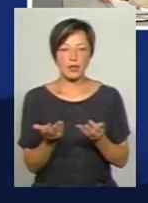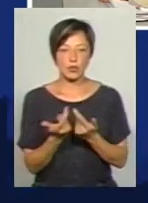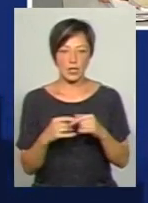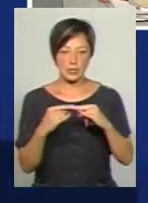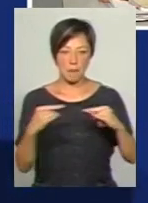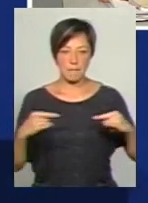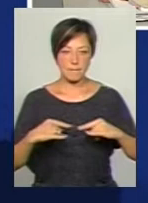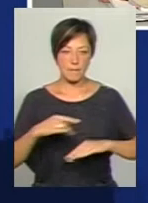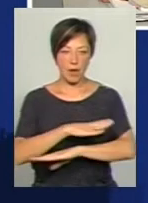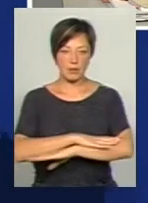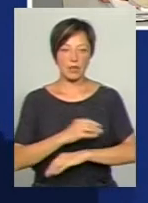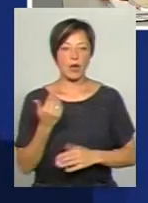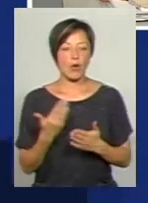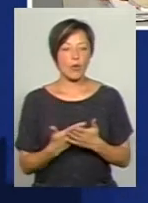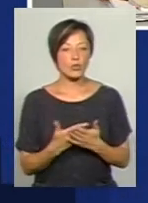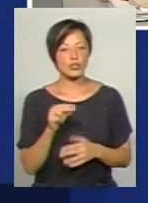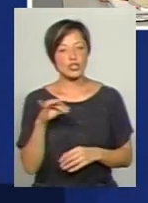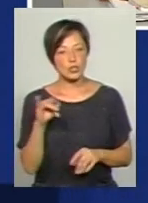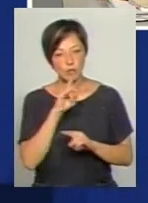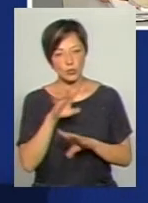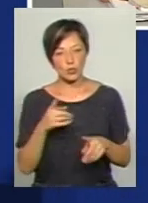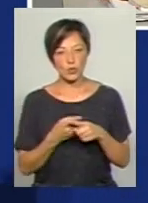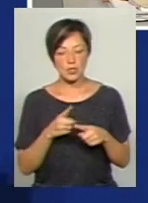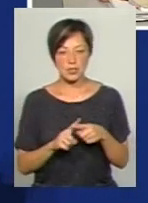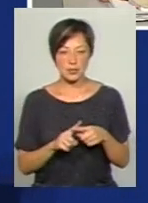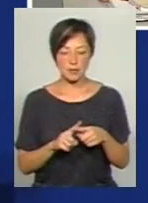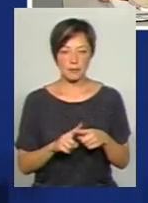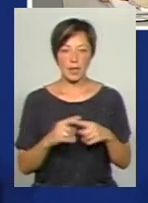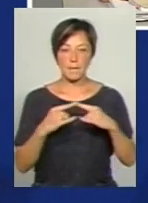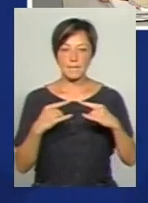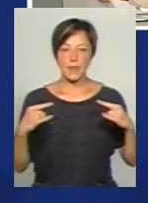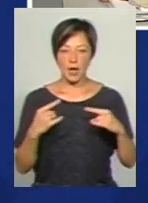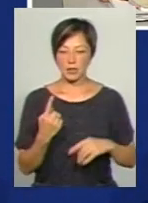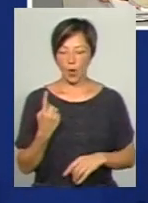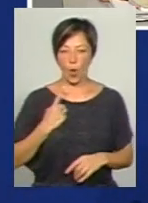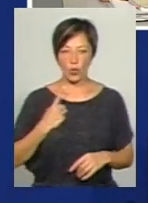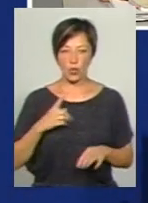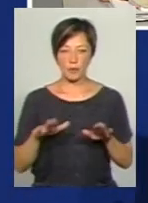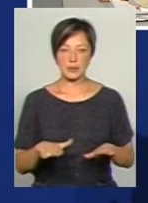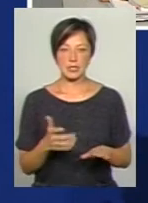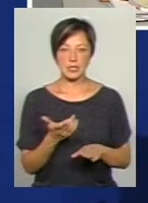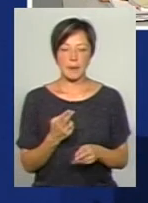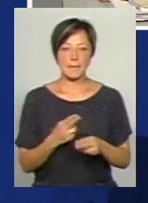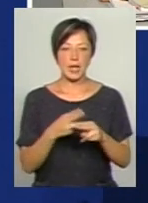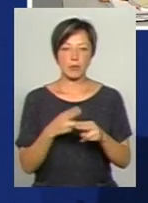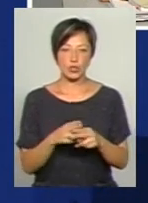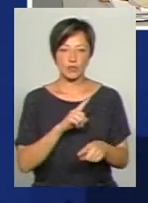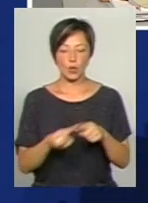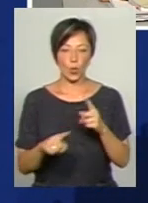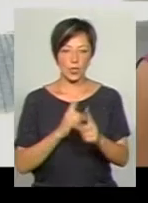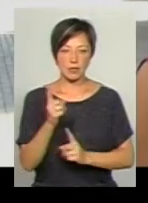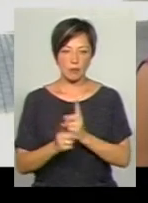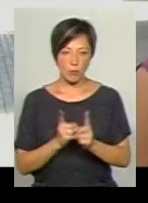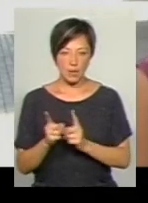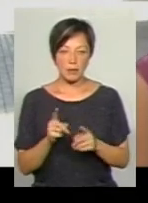парт. І чи не будуть оці парти одномісні, перепону для швидкої трансформації?